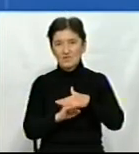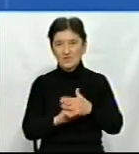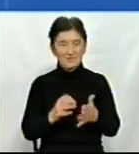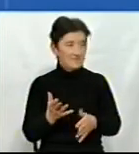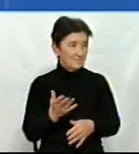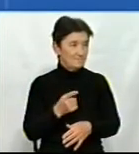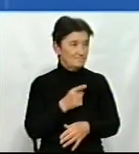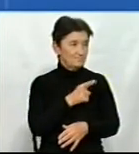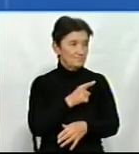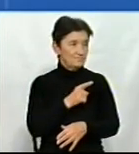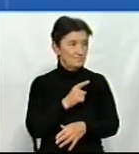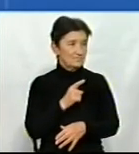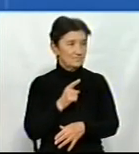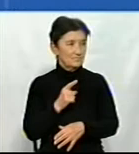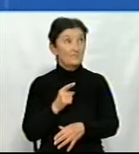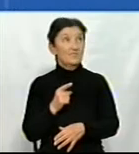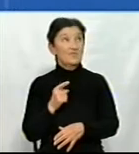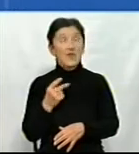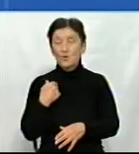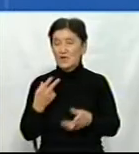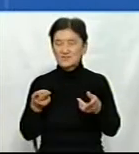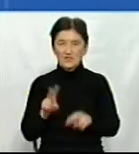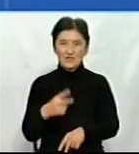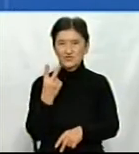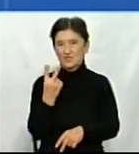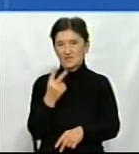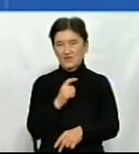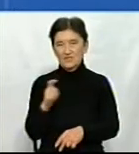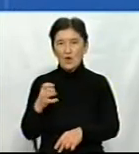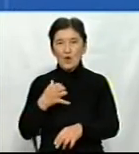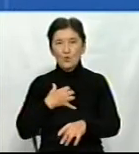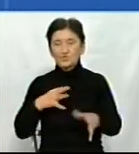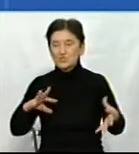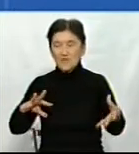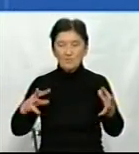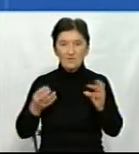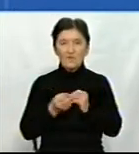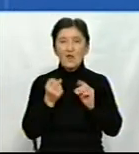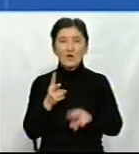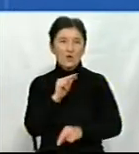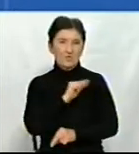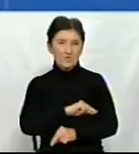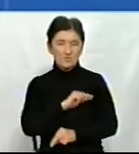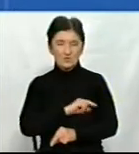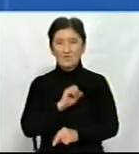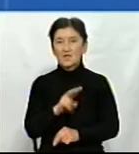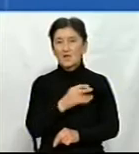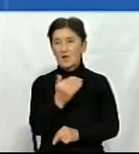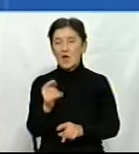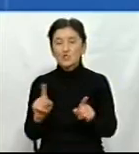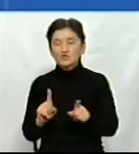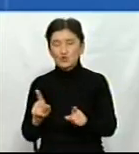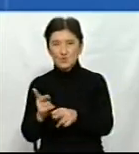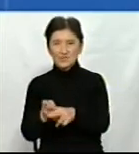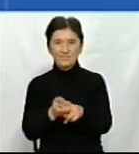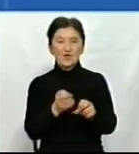нас залишається буквально 2,5 хвилинки, щоб ми трошечки підсумували, як працювали ви як науковці, і що вам заважало, як вас